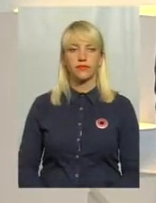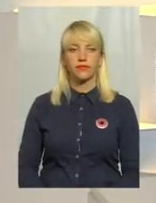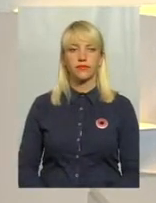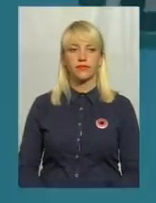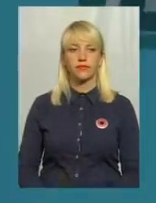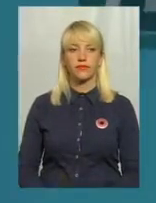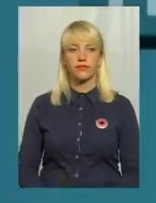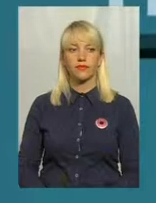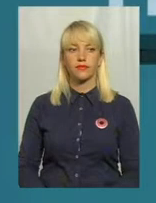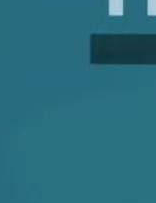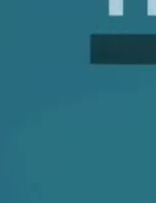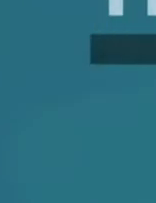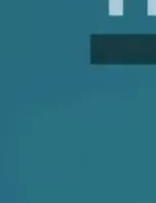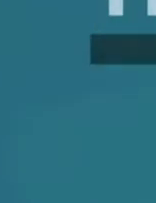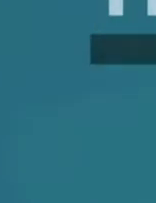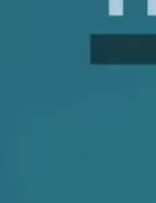сюжеті.